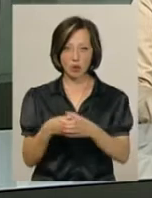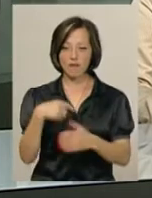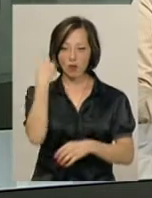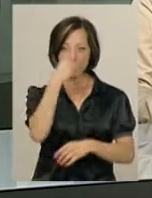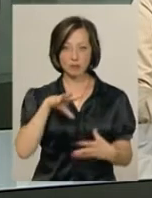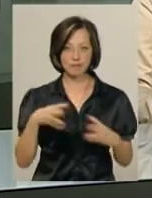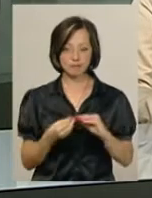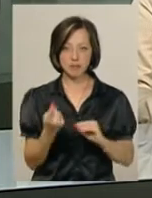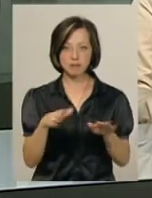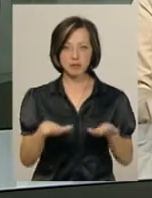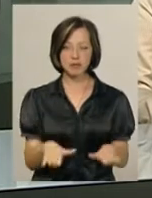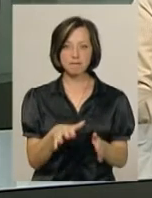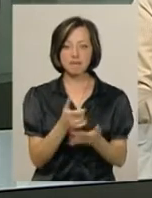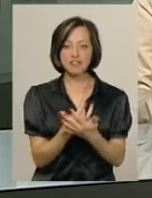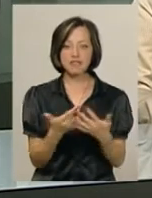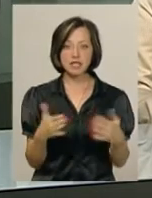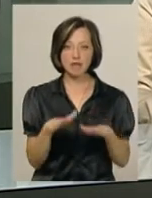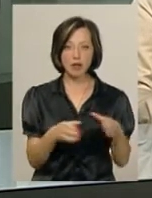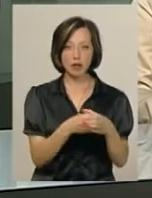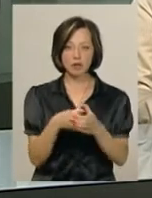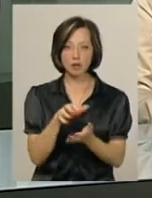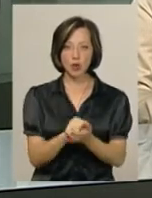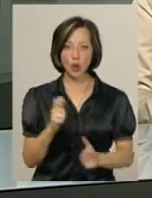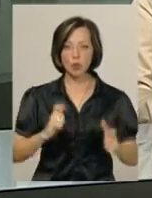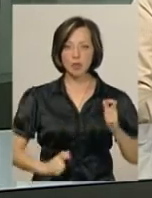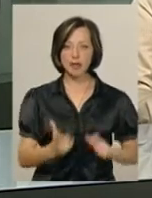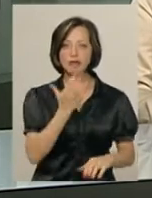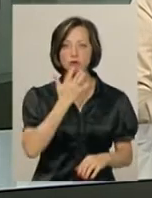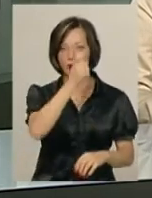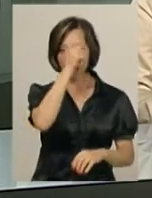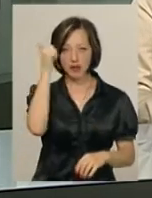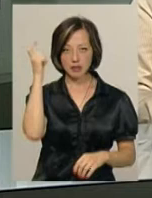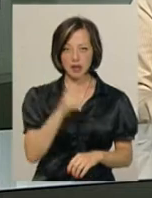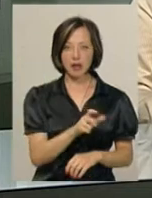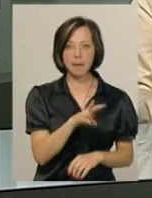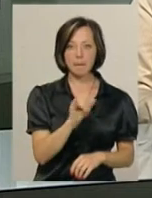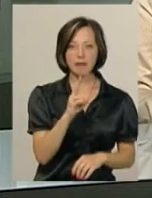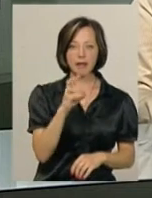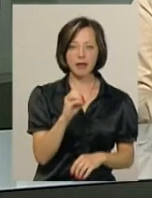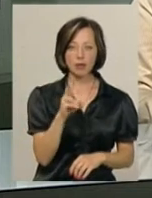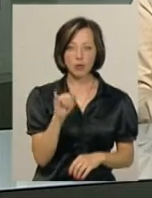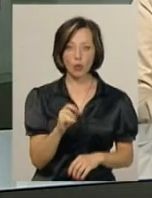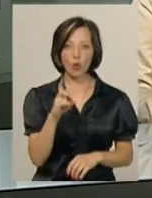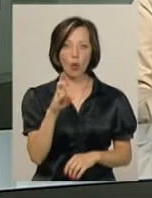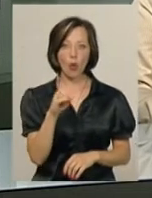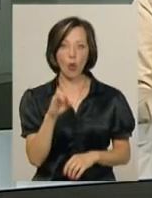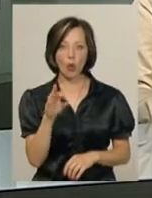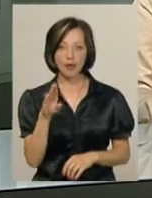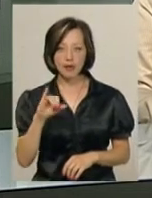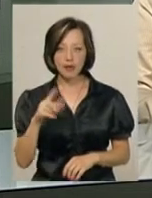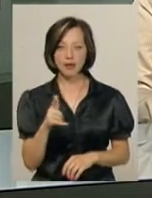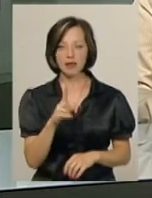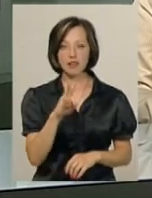особистому заліку перші місця в різних вагових категоріях посіли курсанти Національної академії Дмитро Мінеско, Євген Хотінь, Антон